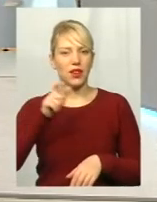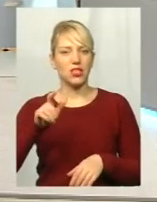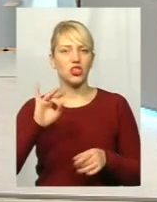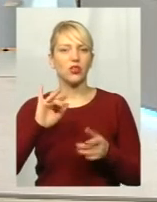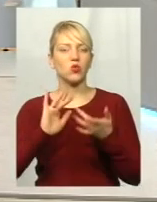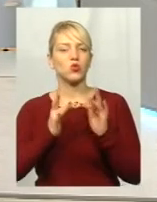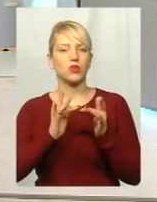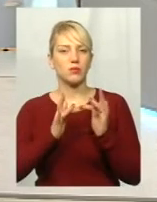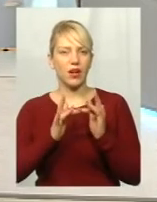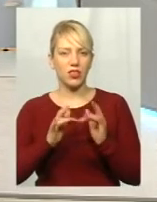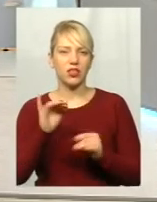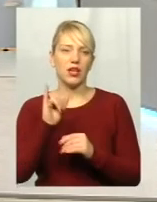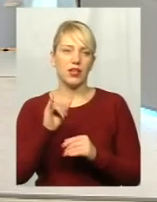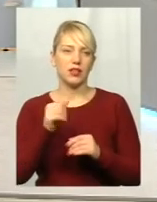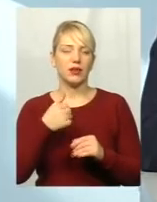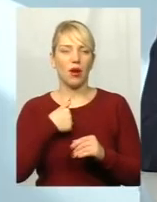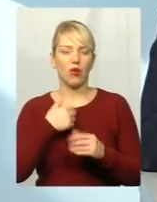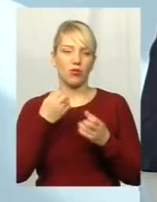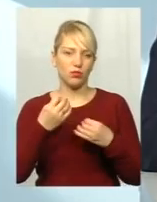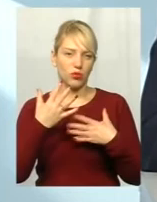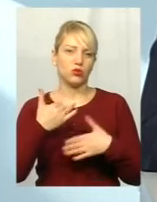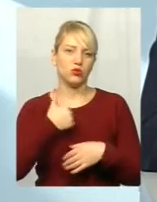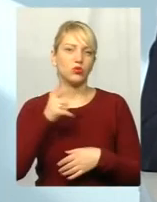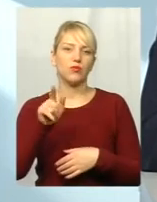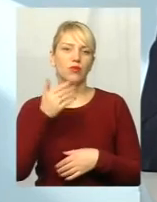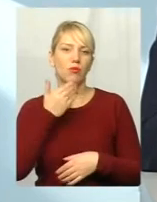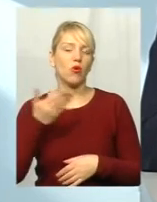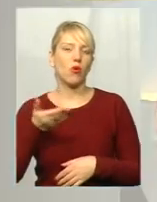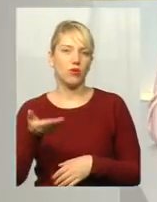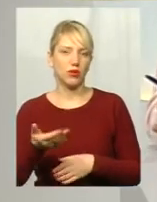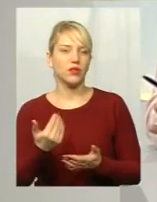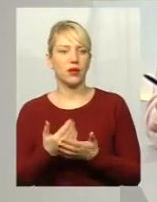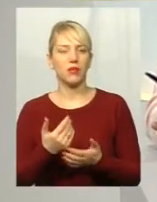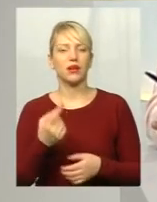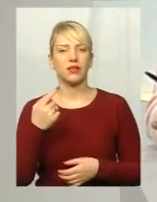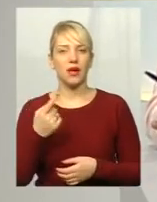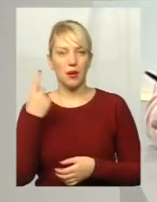питання. І попрошу вас просто коротенько прокоментувати. Ну, почнемо одне з перших.